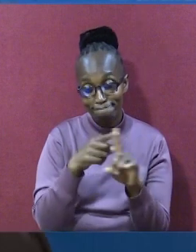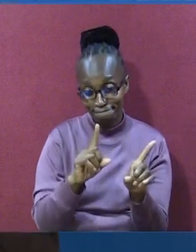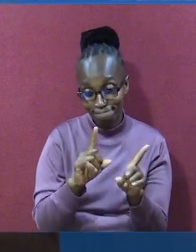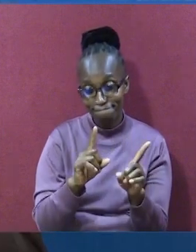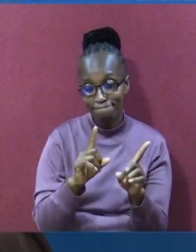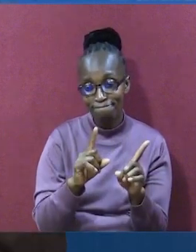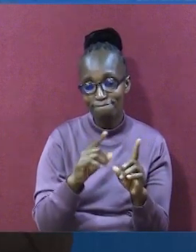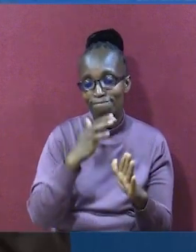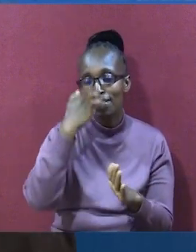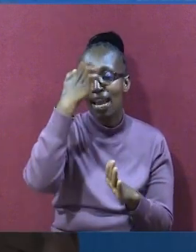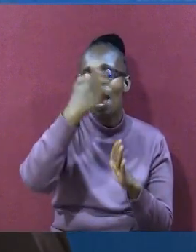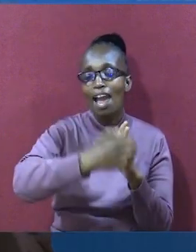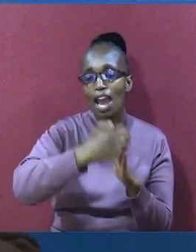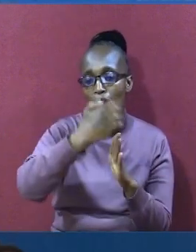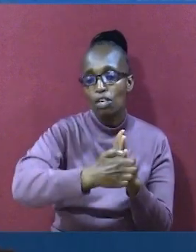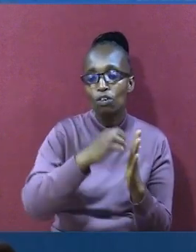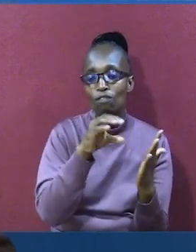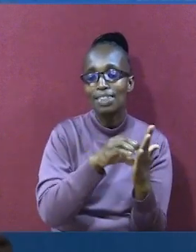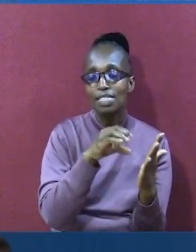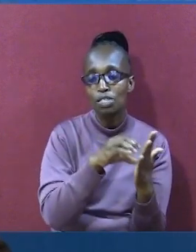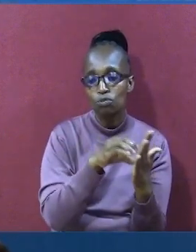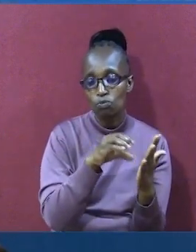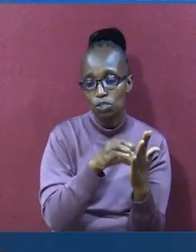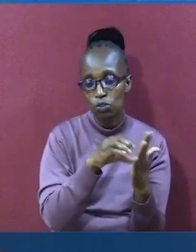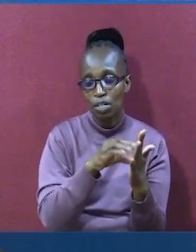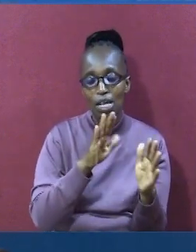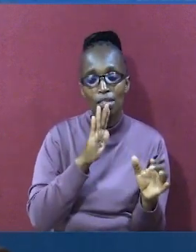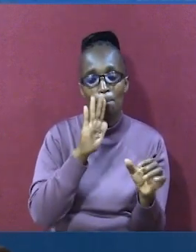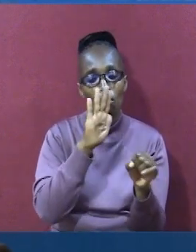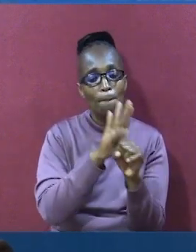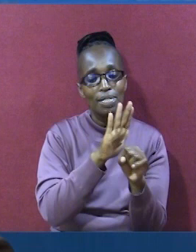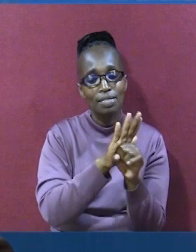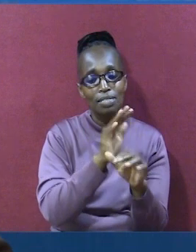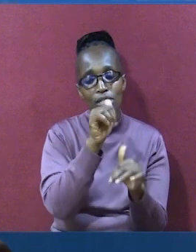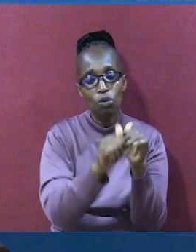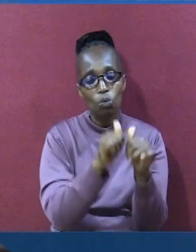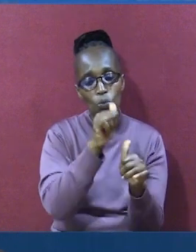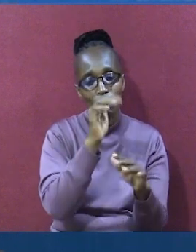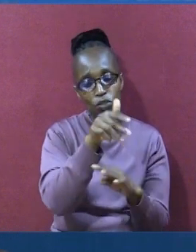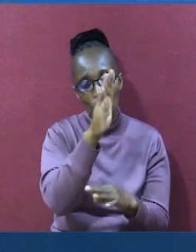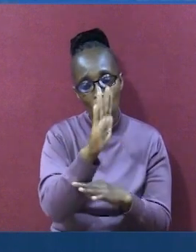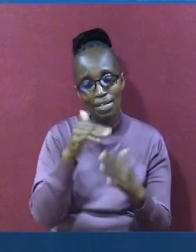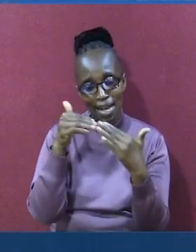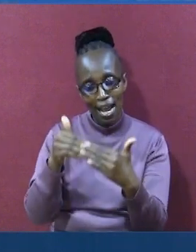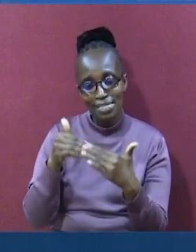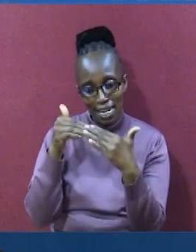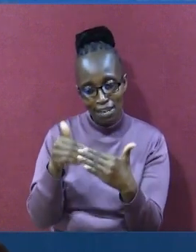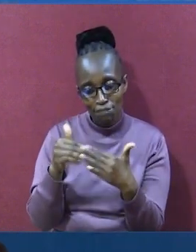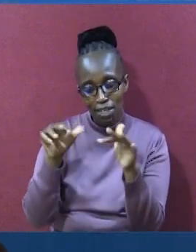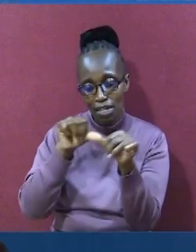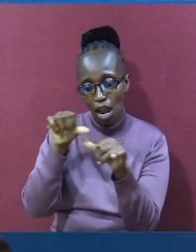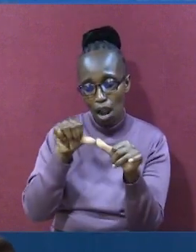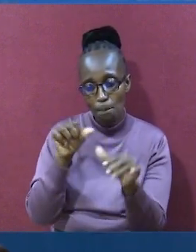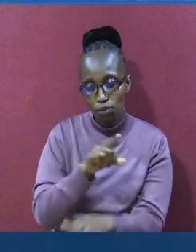ahadi mwenyezi mungu aliweza na kuwahidi. Njuhu yako. Kile mwenyezi mungu aliweza na kupanga njuhu